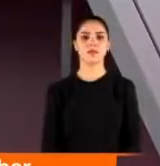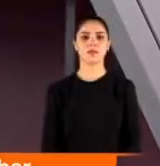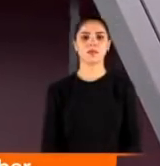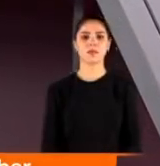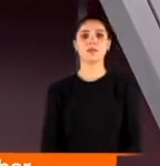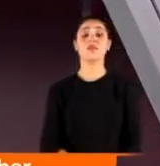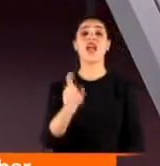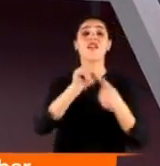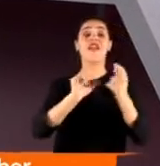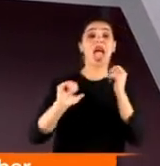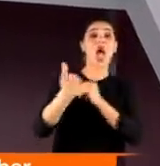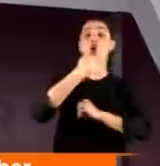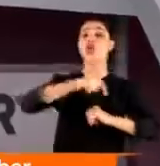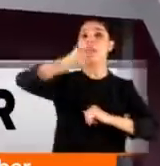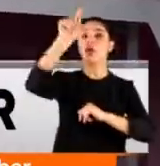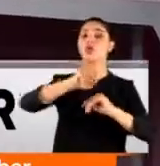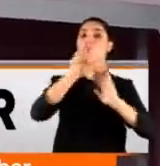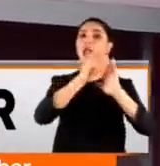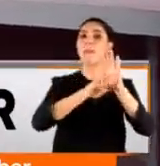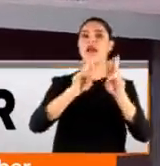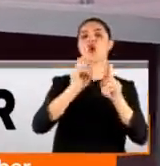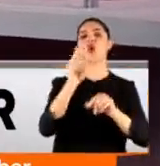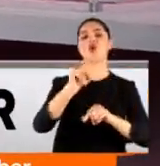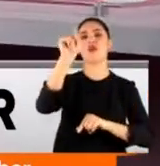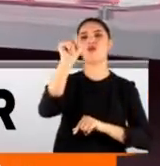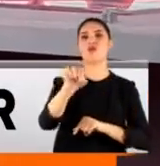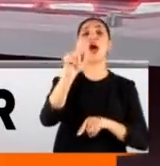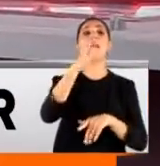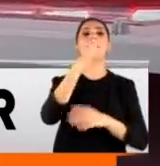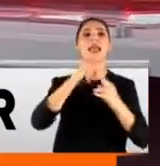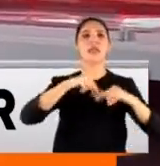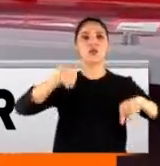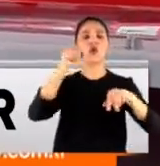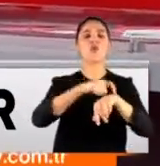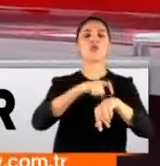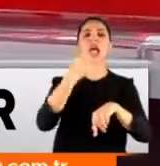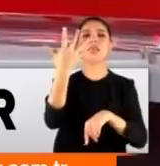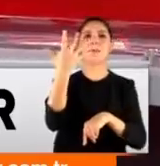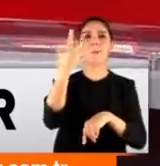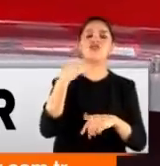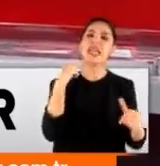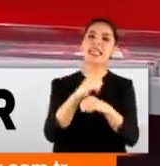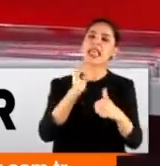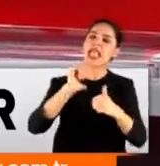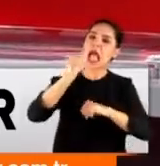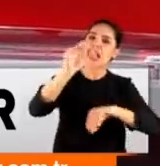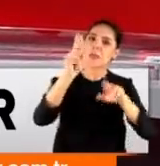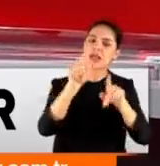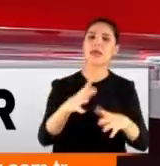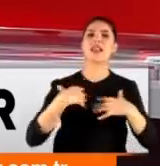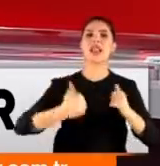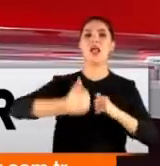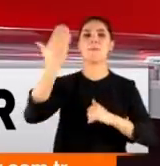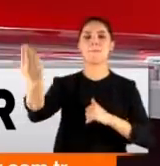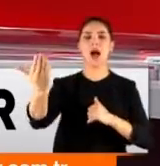Ve en önemli gündem maddelerimizden biri korona gündemi. Bilim kurulu bugün 17'de yine her zaman olduğu gibi Sağlık